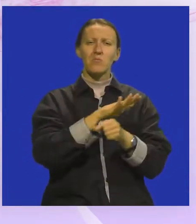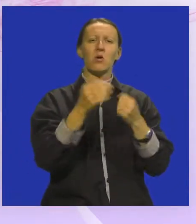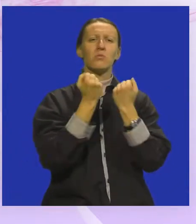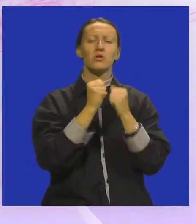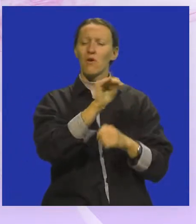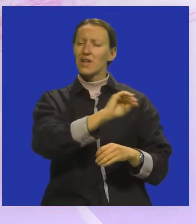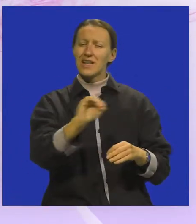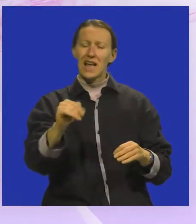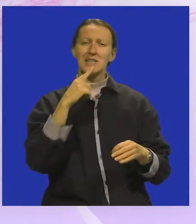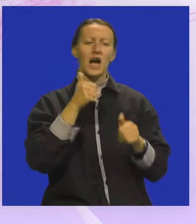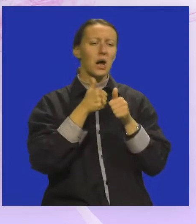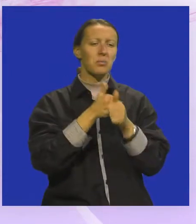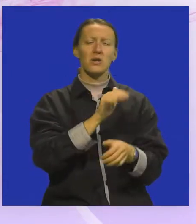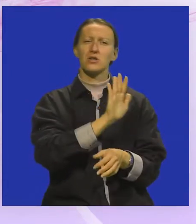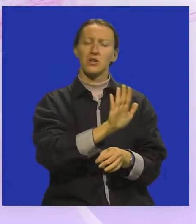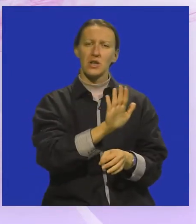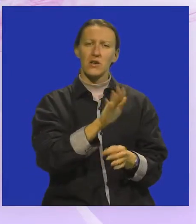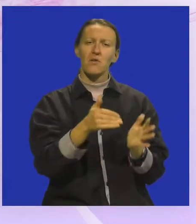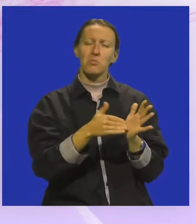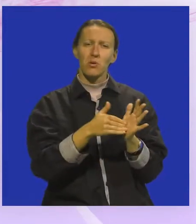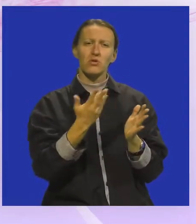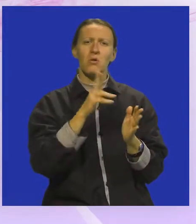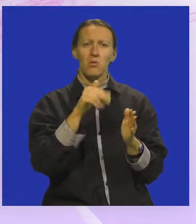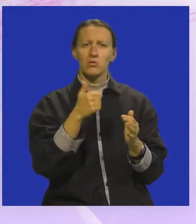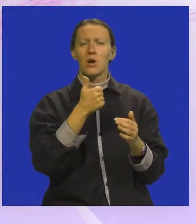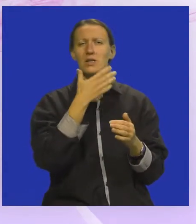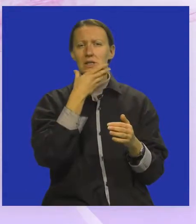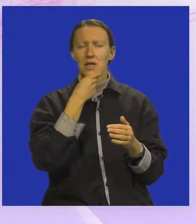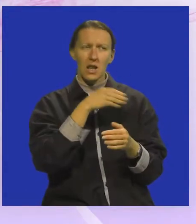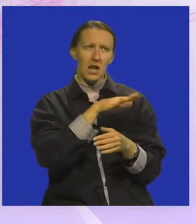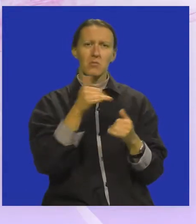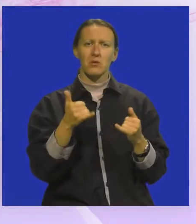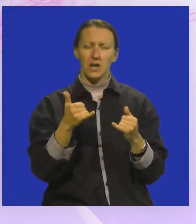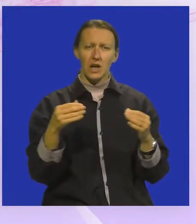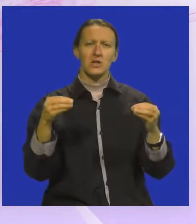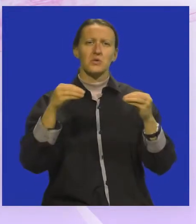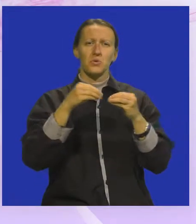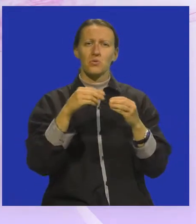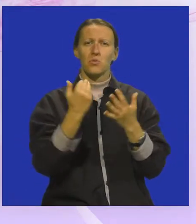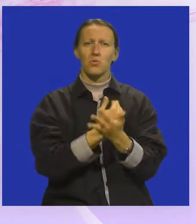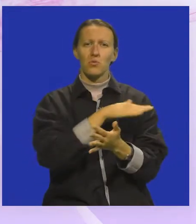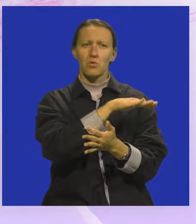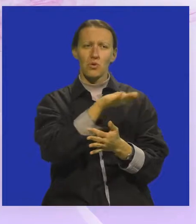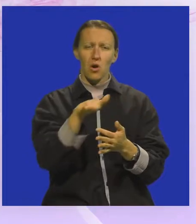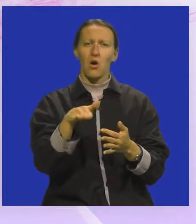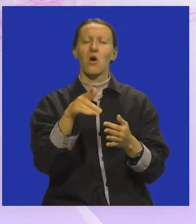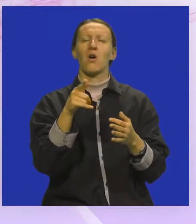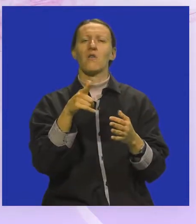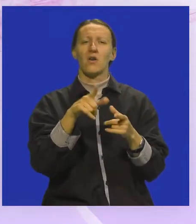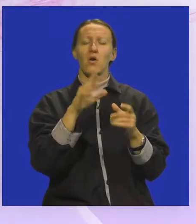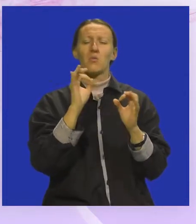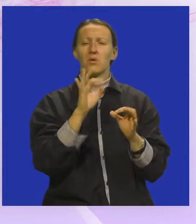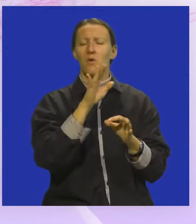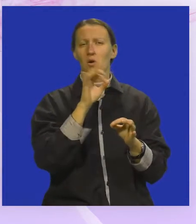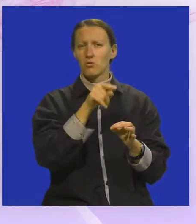slobode djeci i praćenjem njihovih potreba, što bi mogli jako lijepo danas inkorporirati u nove nacionalne kurikulume koje se bave